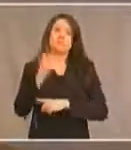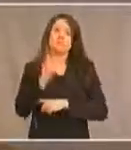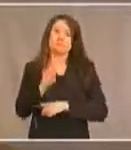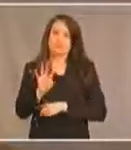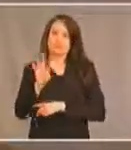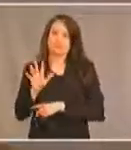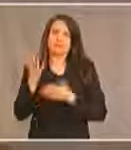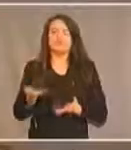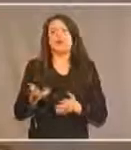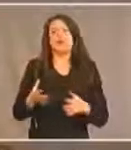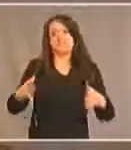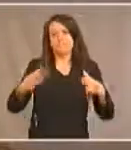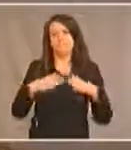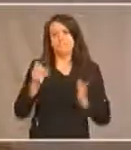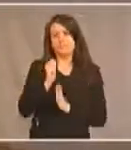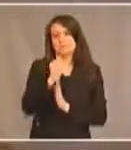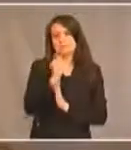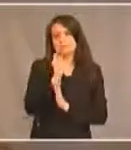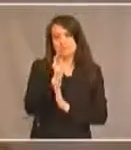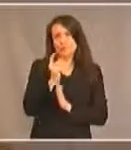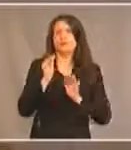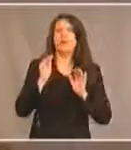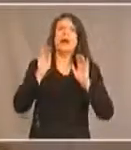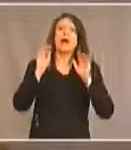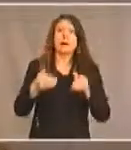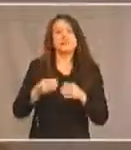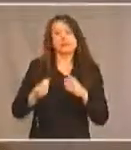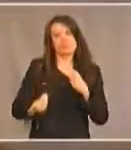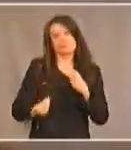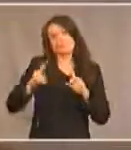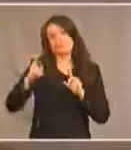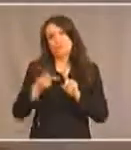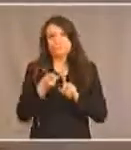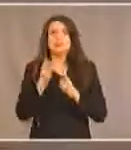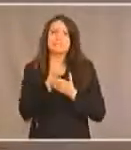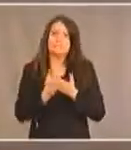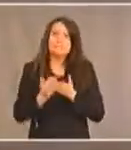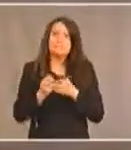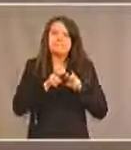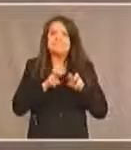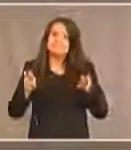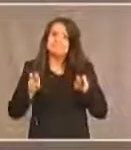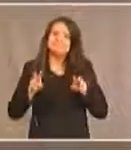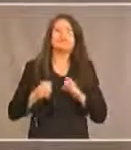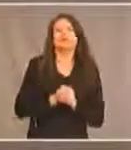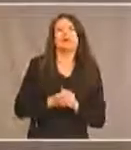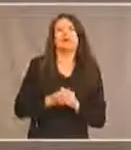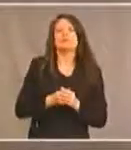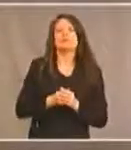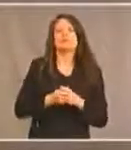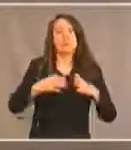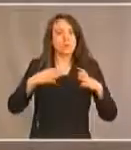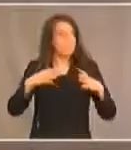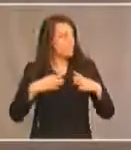Nous allons prendre une pause de 10 minutes pour passer à notre panel d'experts. Et pendant la pause, l